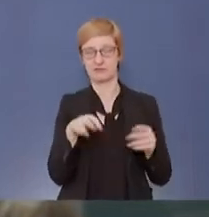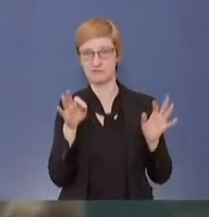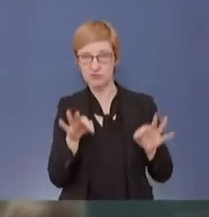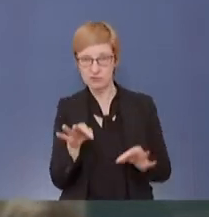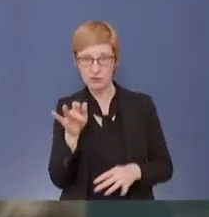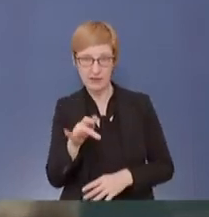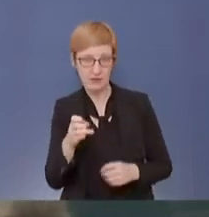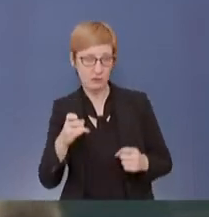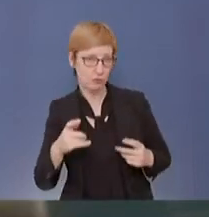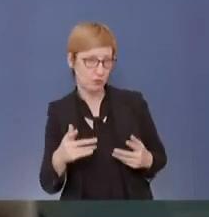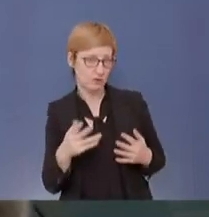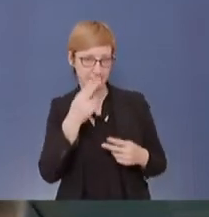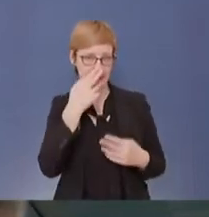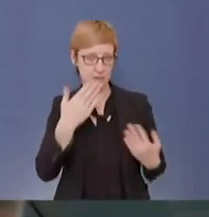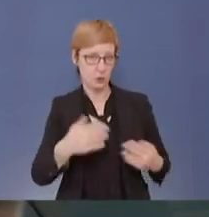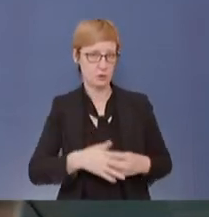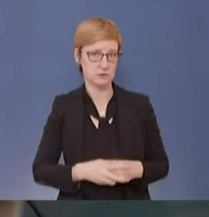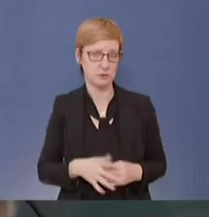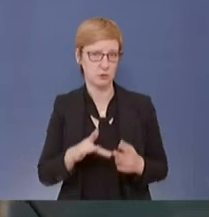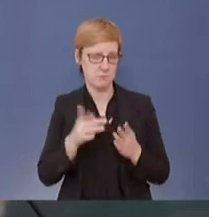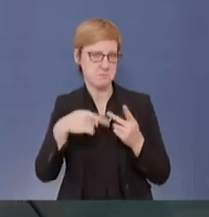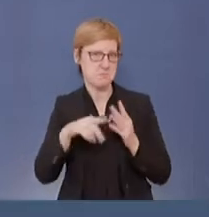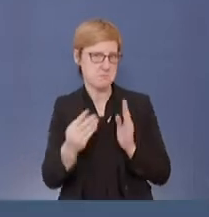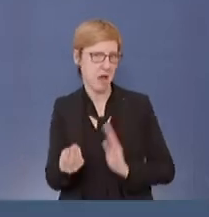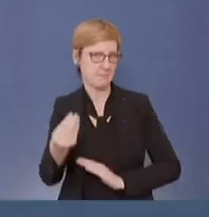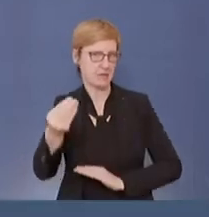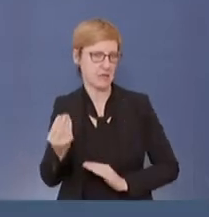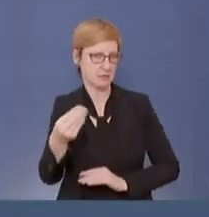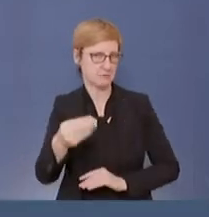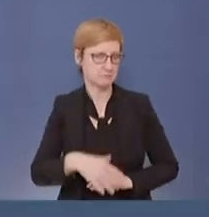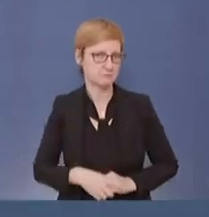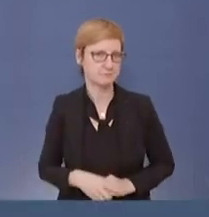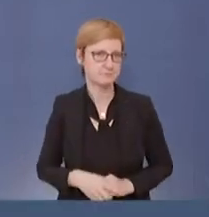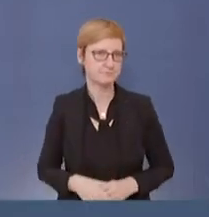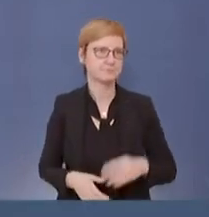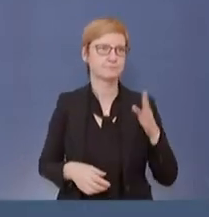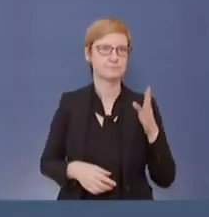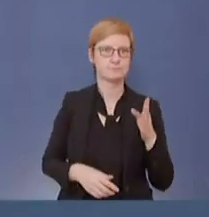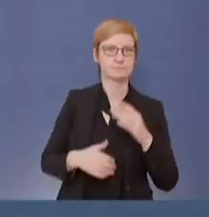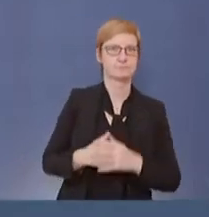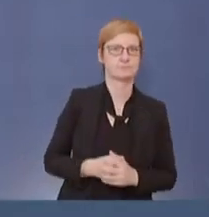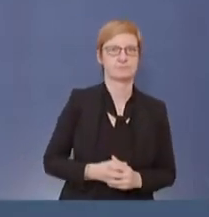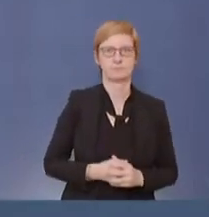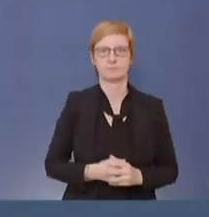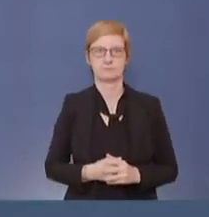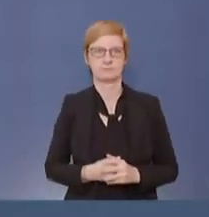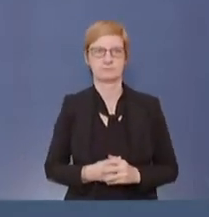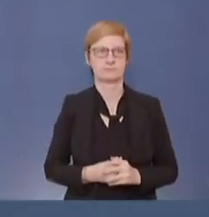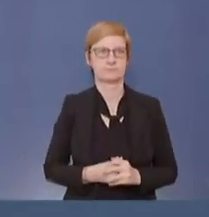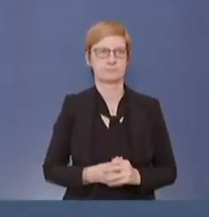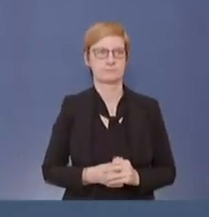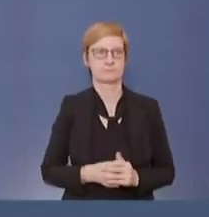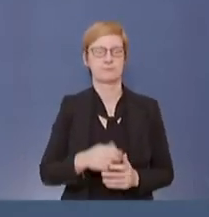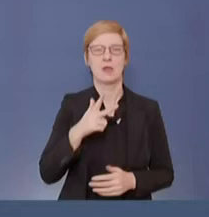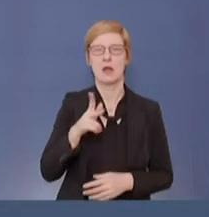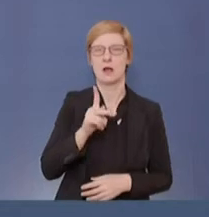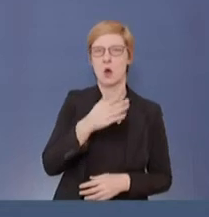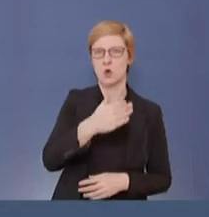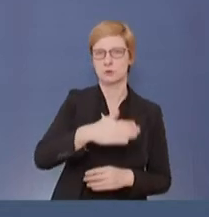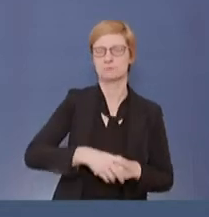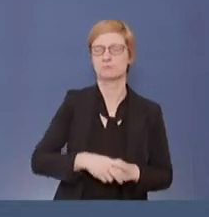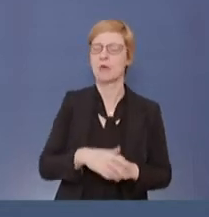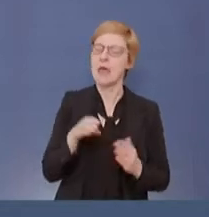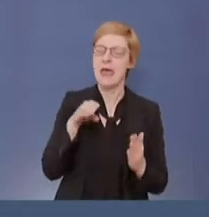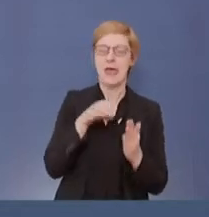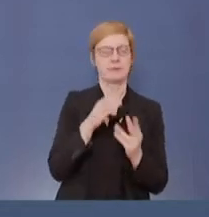Die App wird kontinuierlich weiterentwickelt, aber an diesem Punkt, den Sie ansprechen